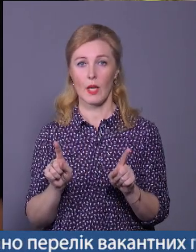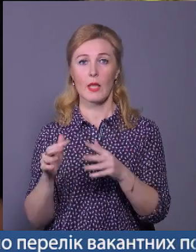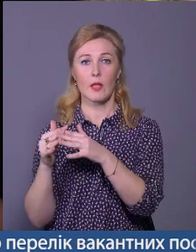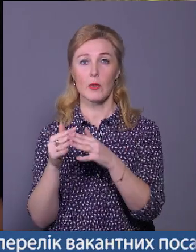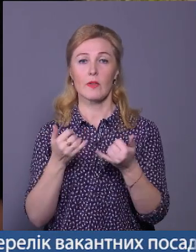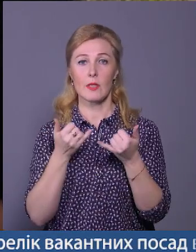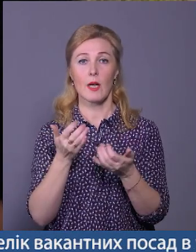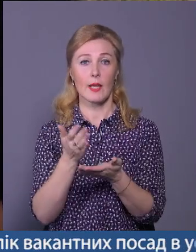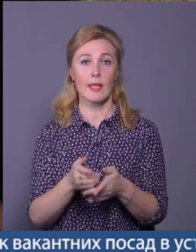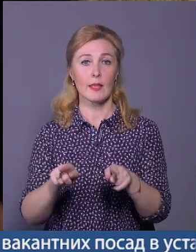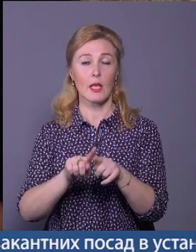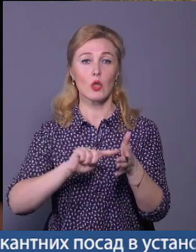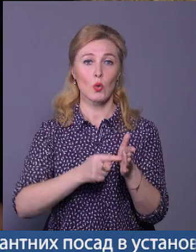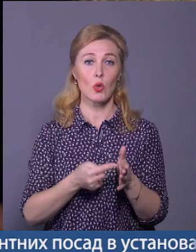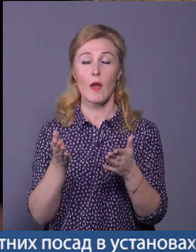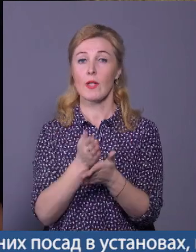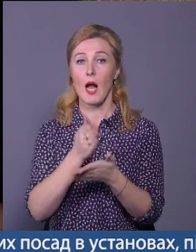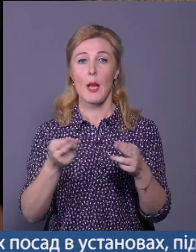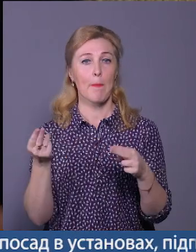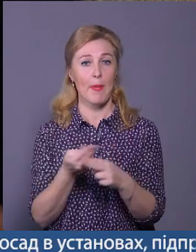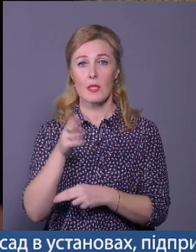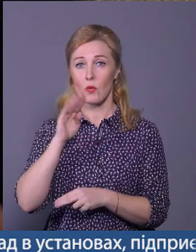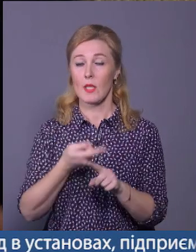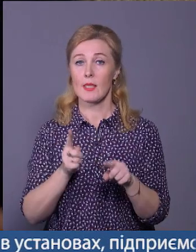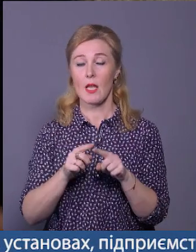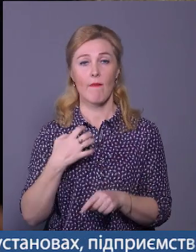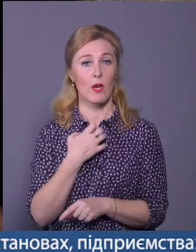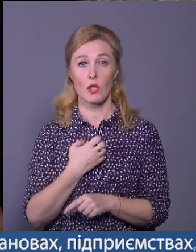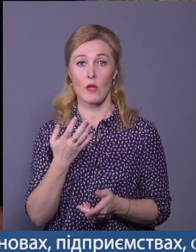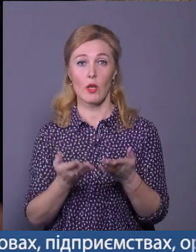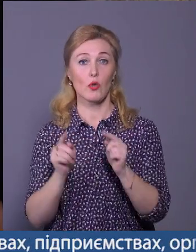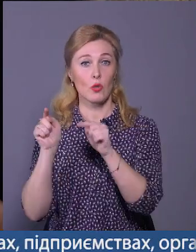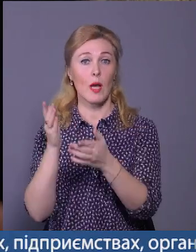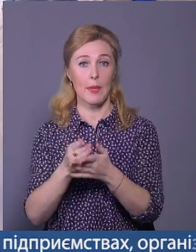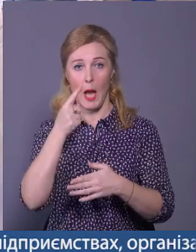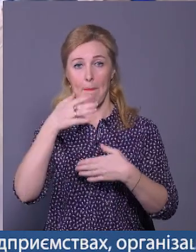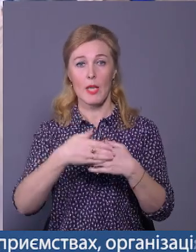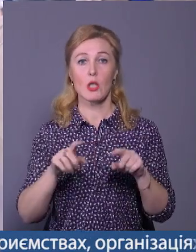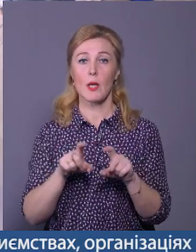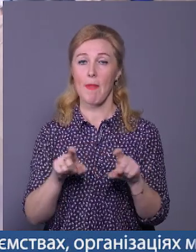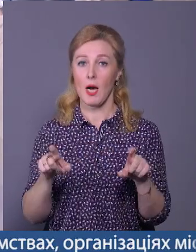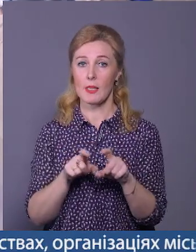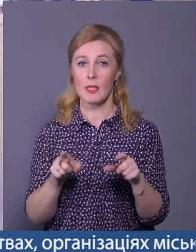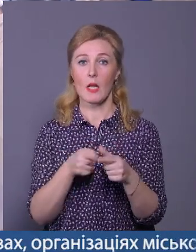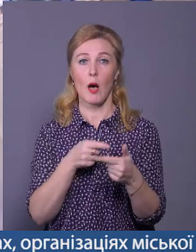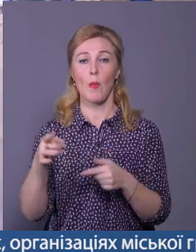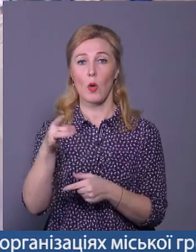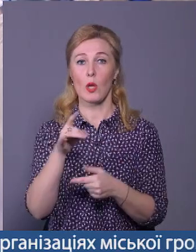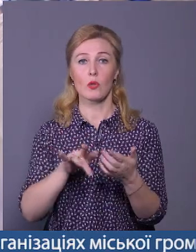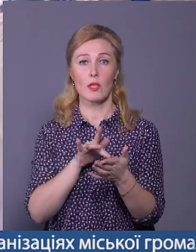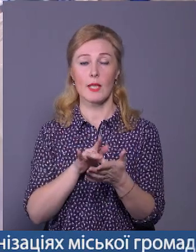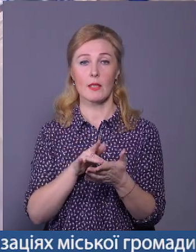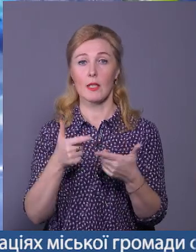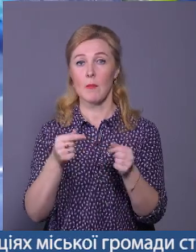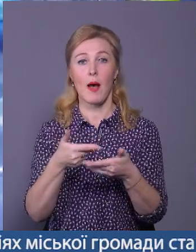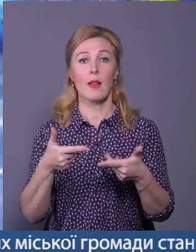зараз є такі точки, які взагалі без води. Тобто це дуже важливо. І там, якщо є якісь ближні магазини, чи районні центри, чи міста, то немає